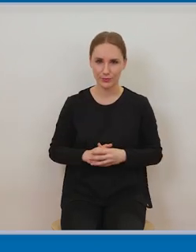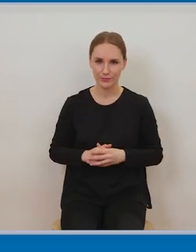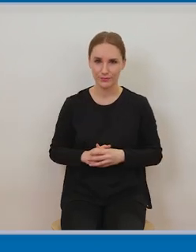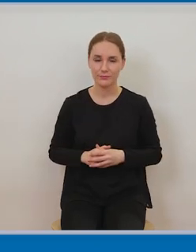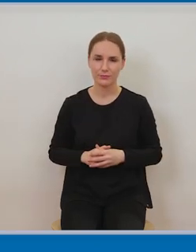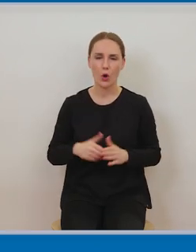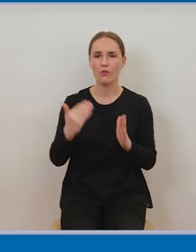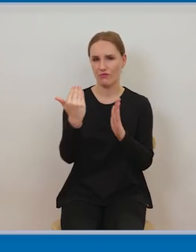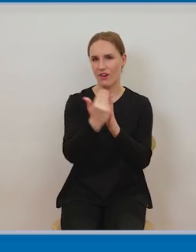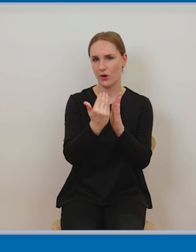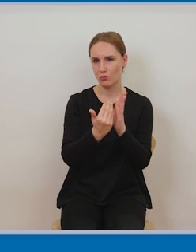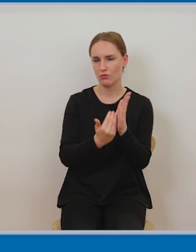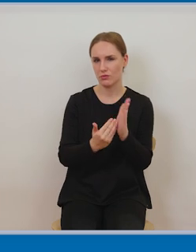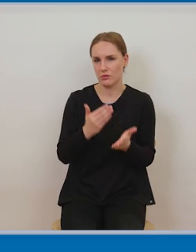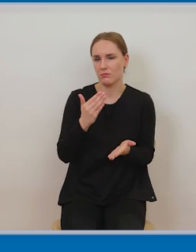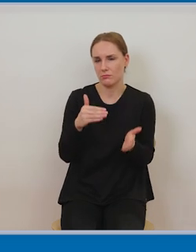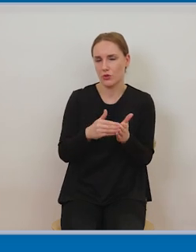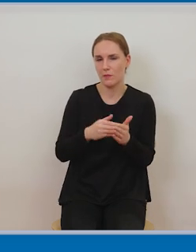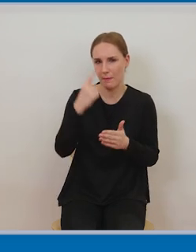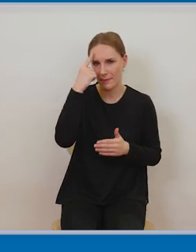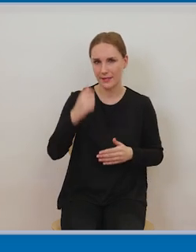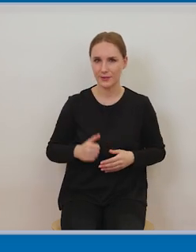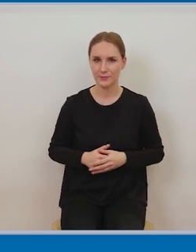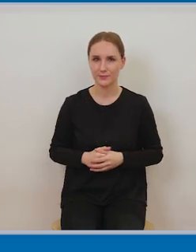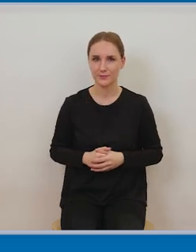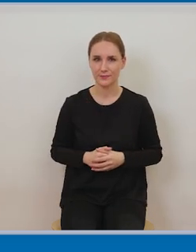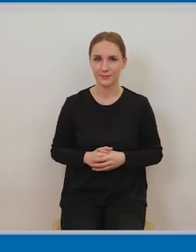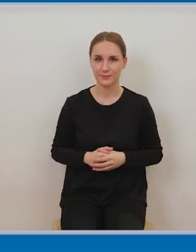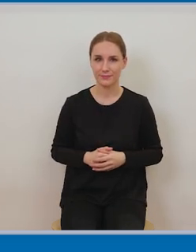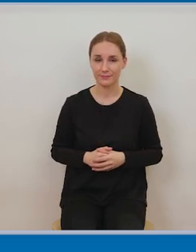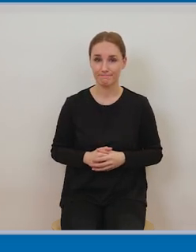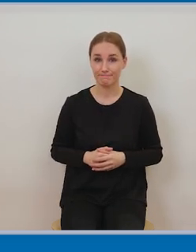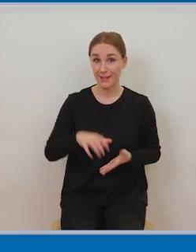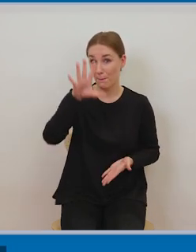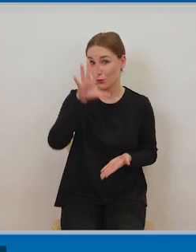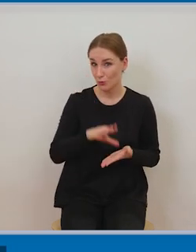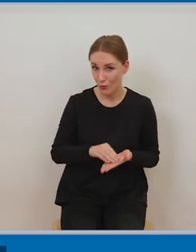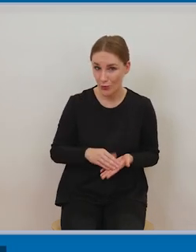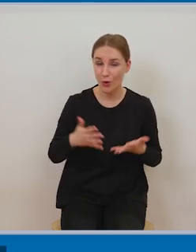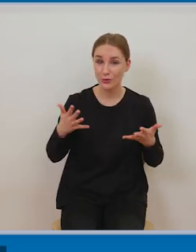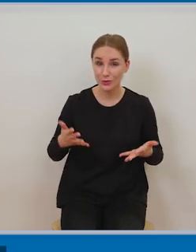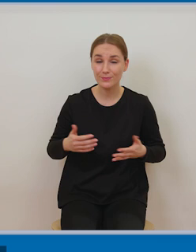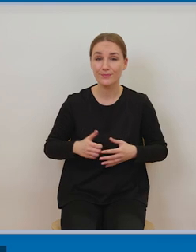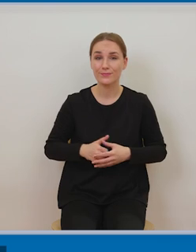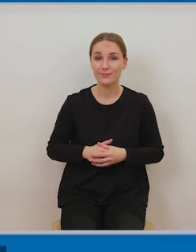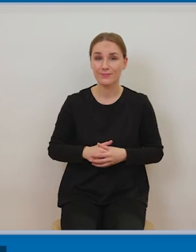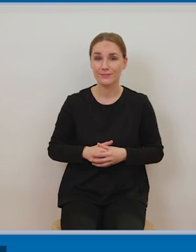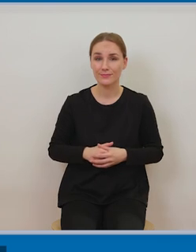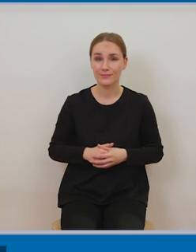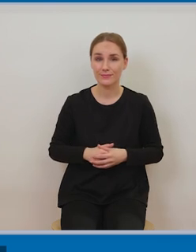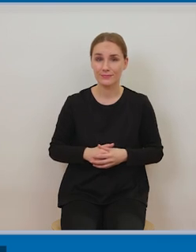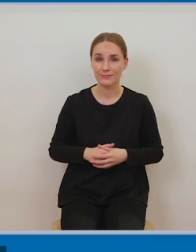tego że tak mamy nadzieję że udało nam się przybliżyć Państwu i te reguły ochrony autorsko-prawnej utworów i przedmiotów praw pokrewnych